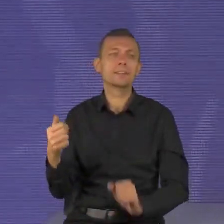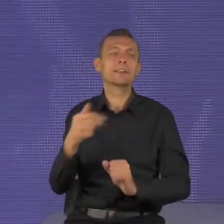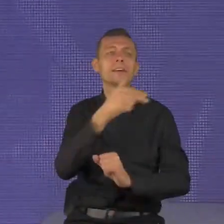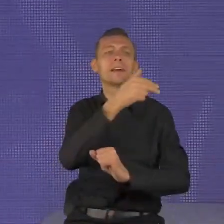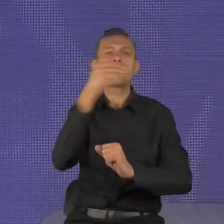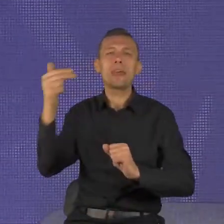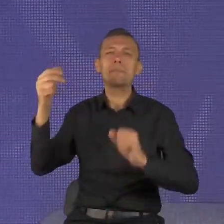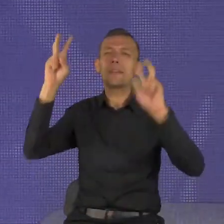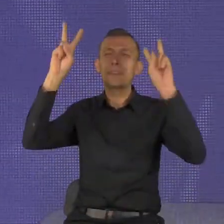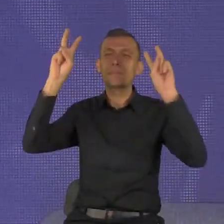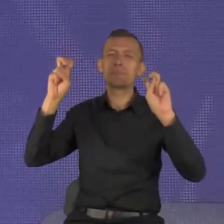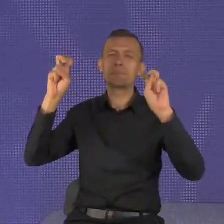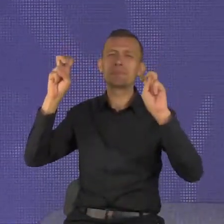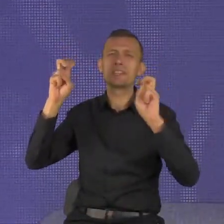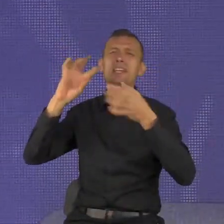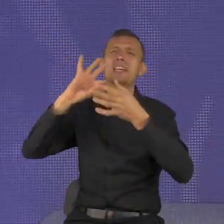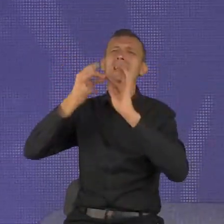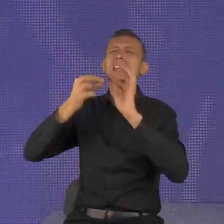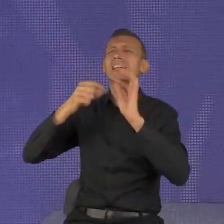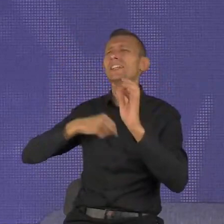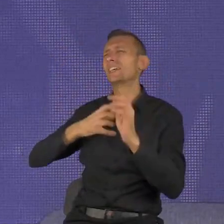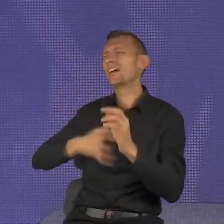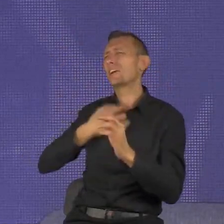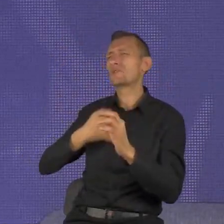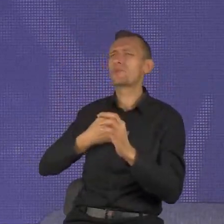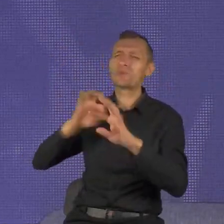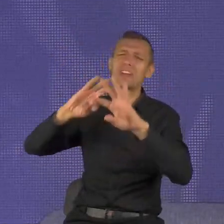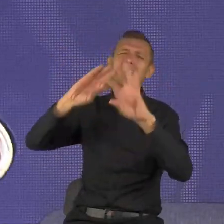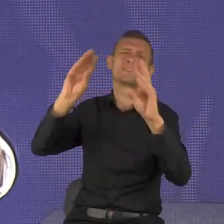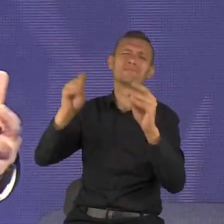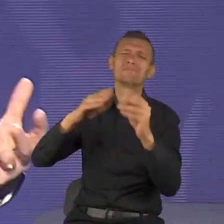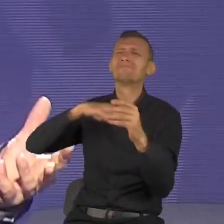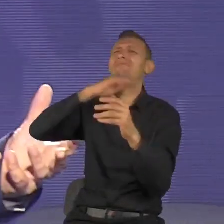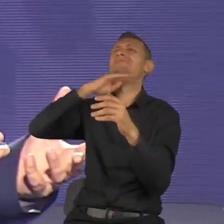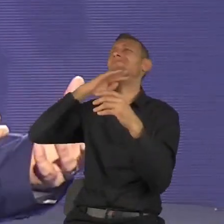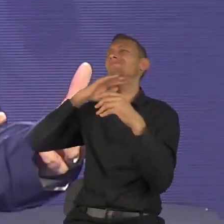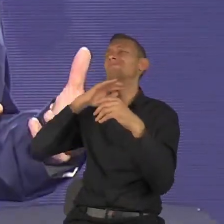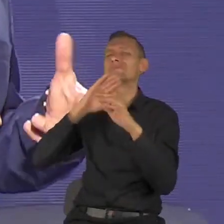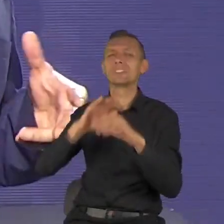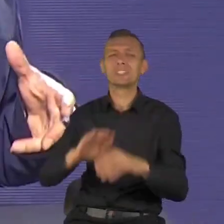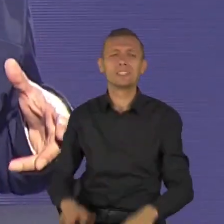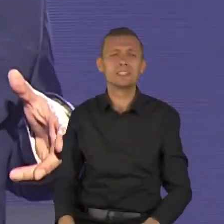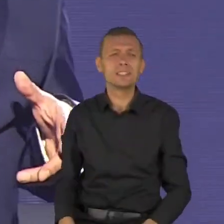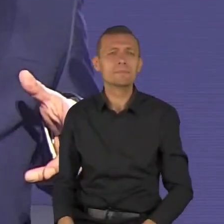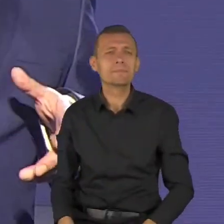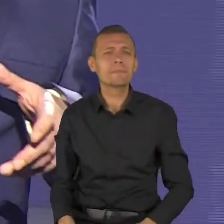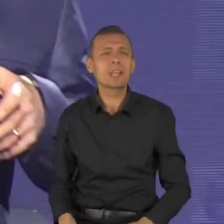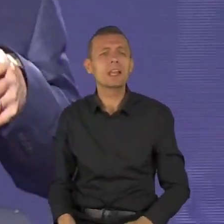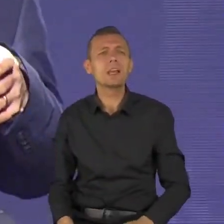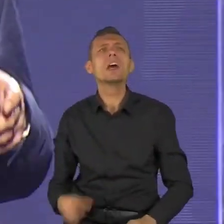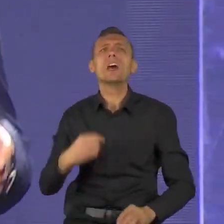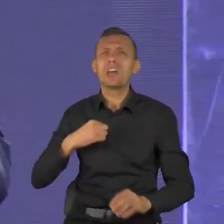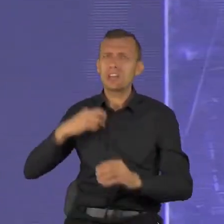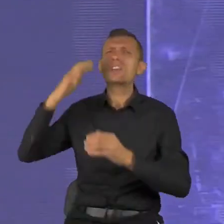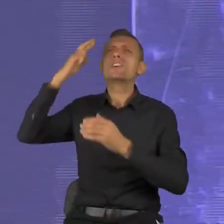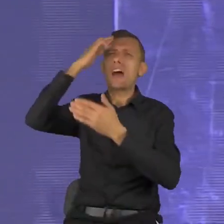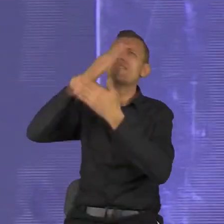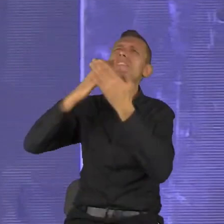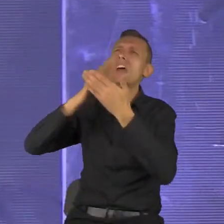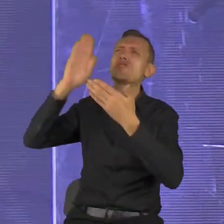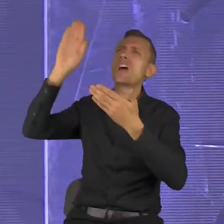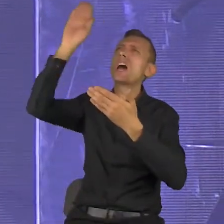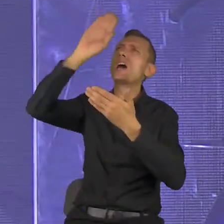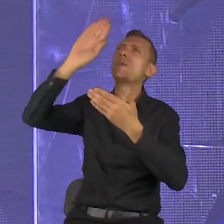wszystkiego dosyć. Powiem Wam szczerze, że cieszę się, że Pan Bóg włożył mi ten temat do serca właśnie tuż przed